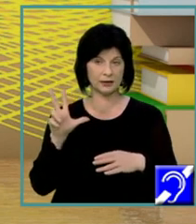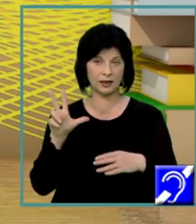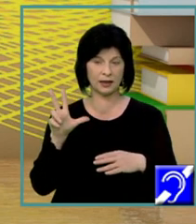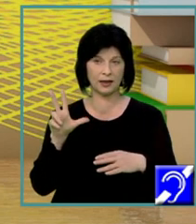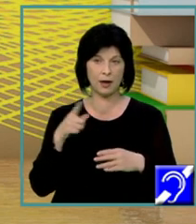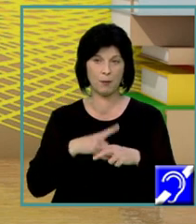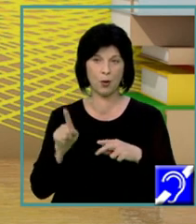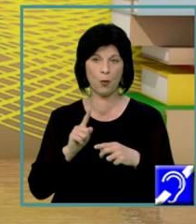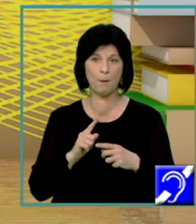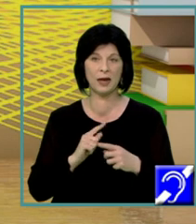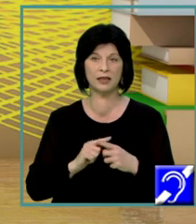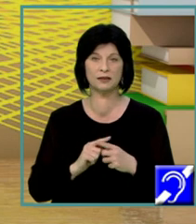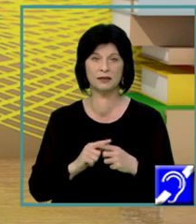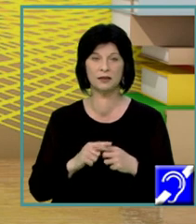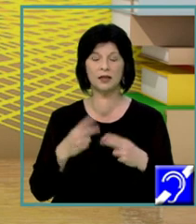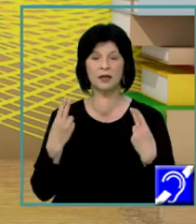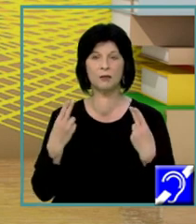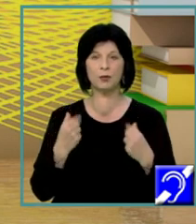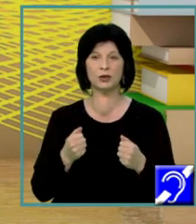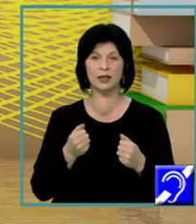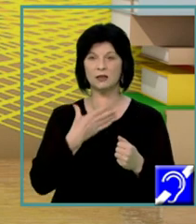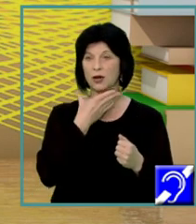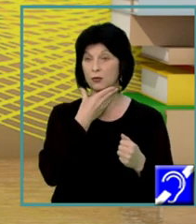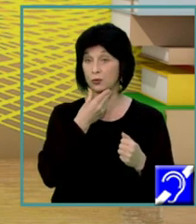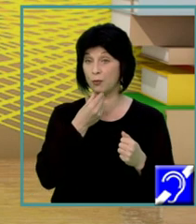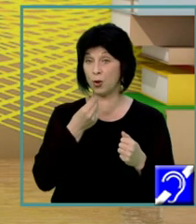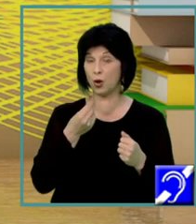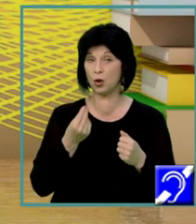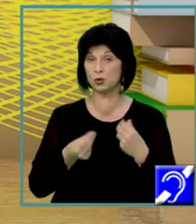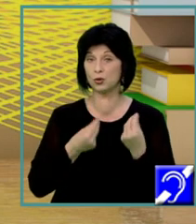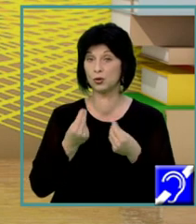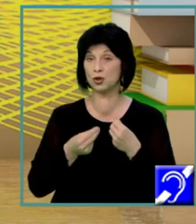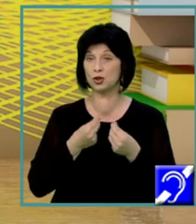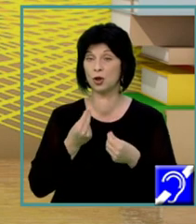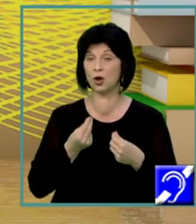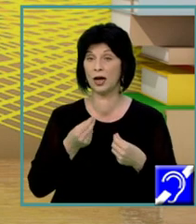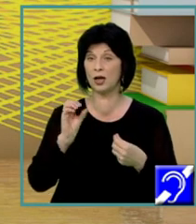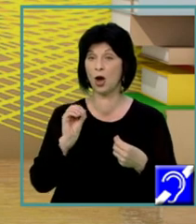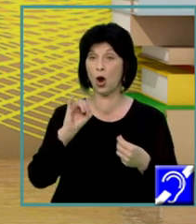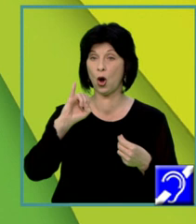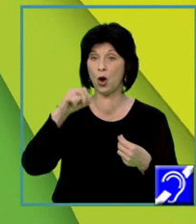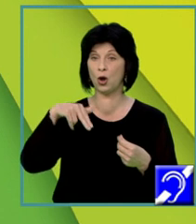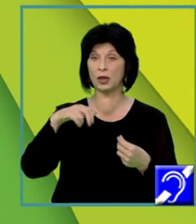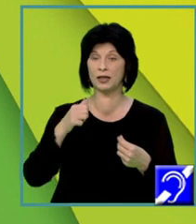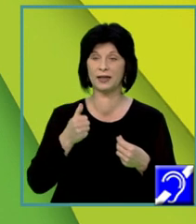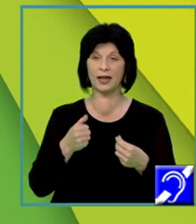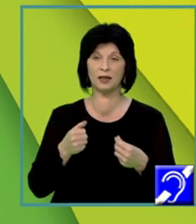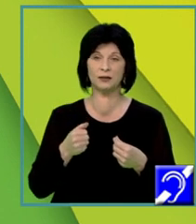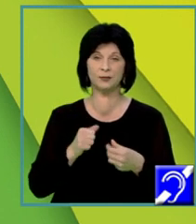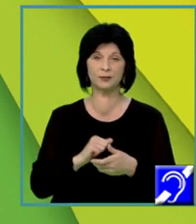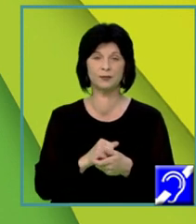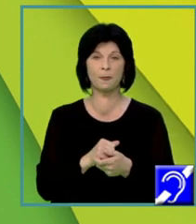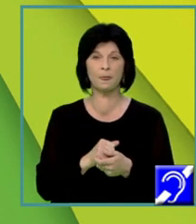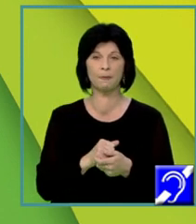frumosul joc al oinei, sport românesc, cu precădere din câte știu. Jocul nu era